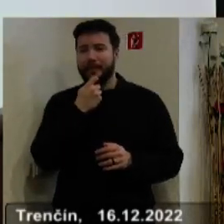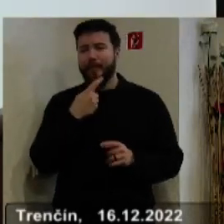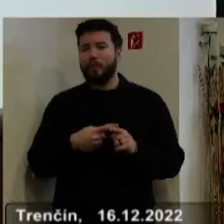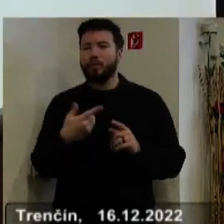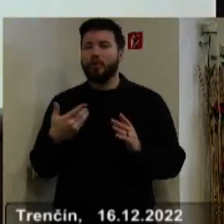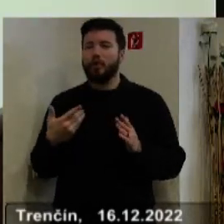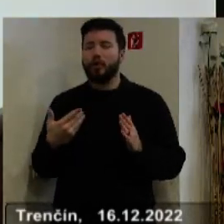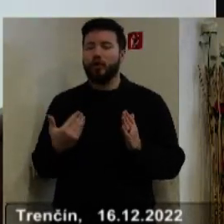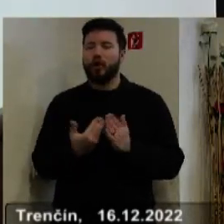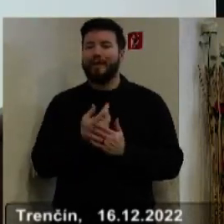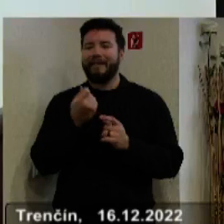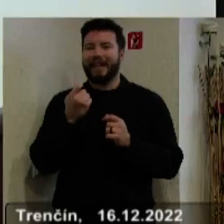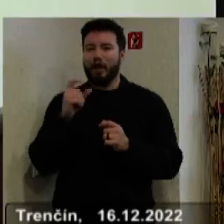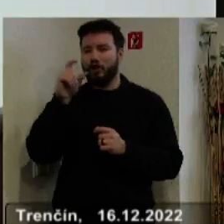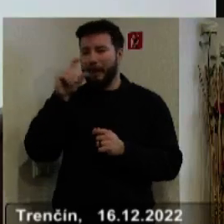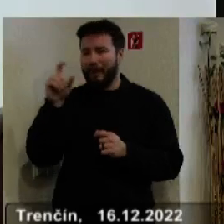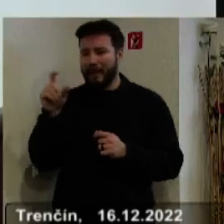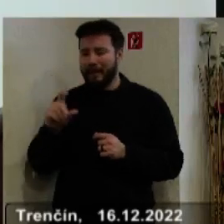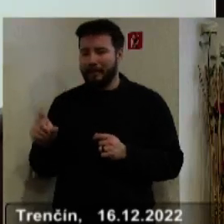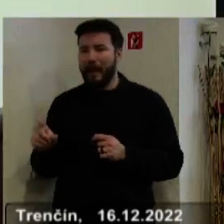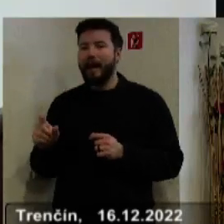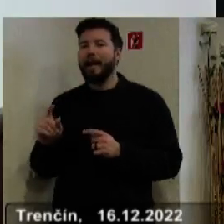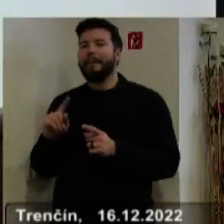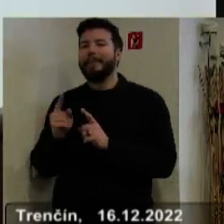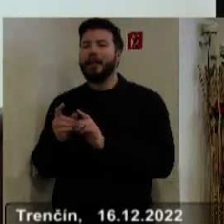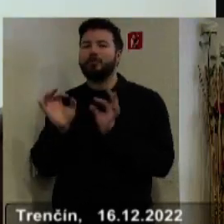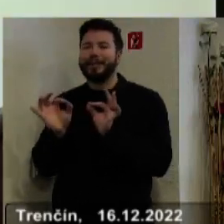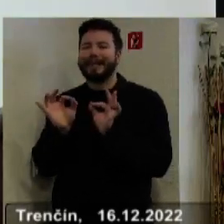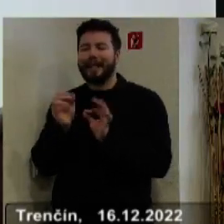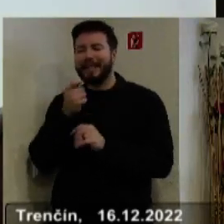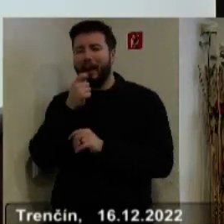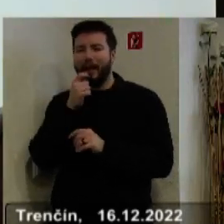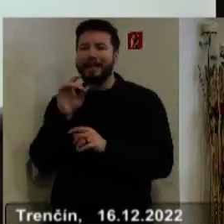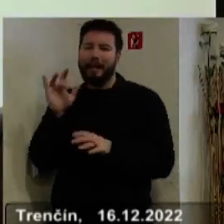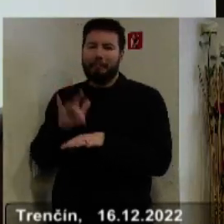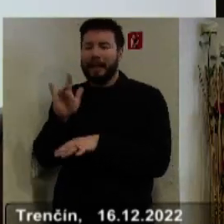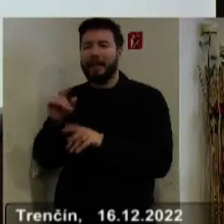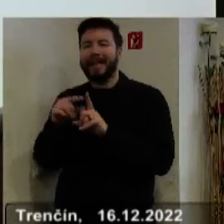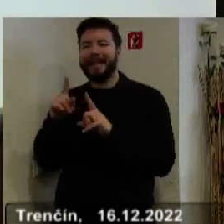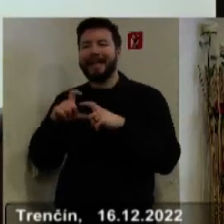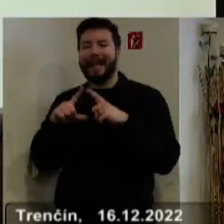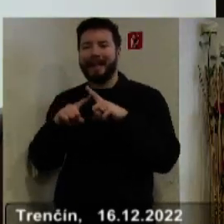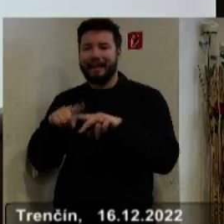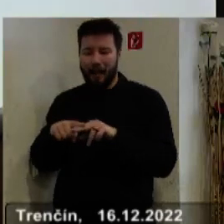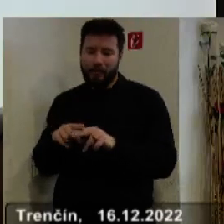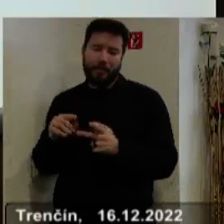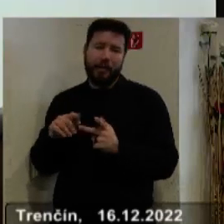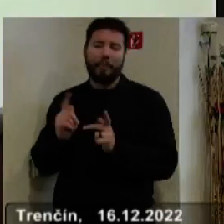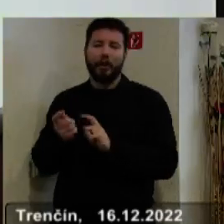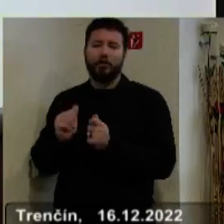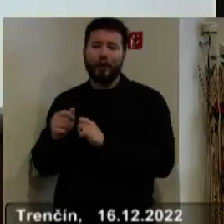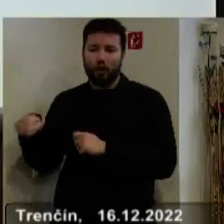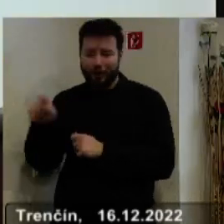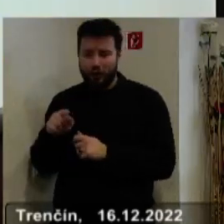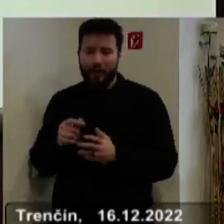nové finančné pásma nákladov na nákup potravín pre dietné stravovanie, stravovanie športovcov. Stravovanie v